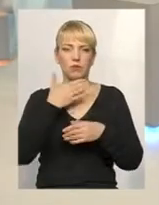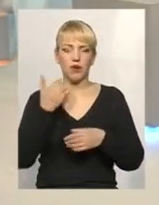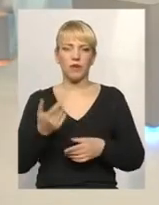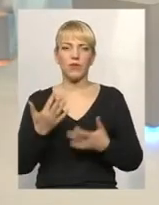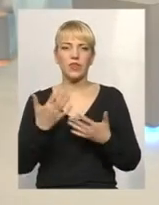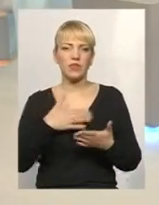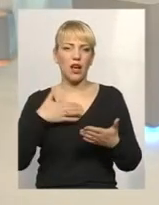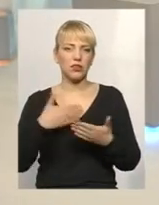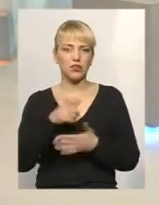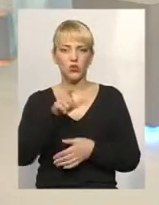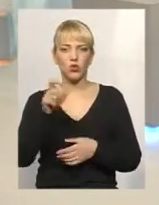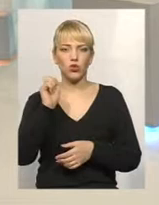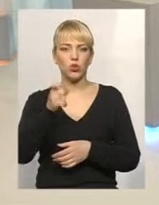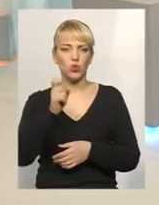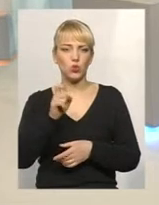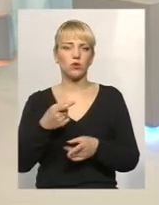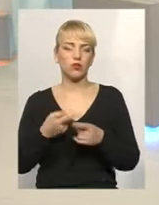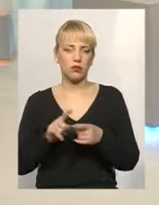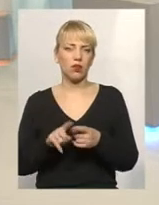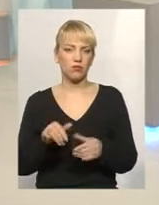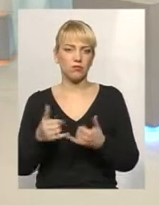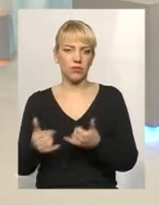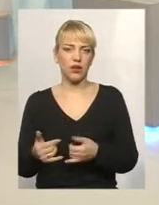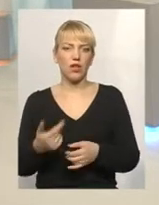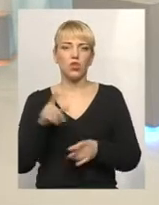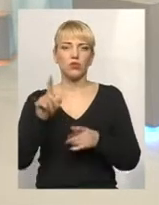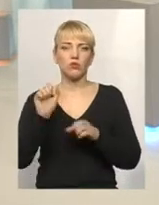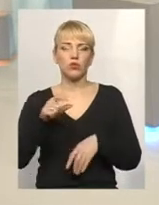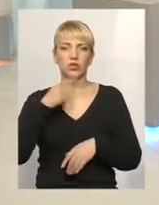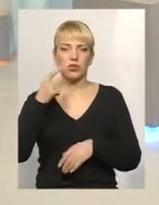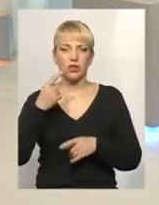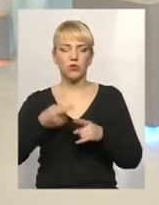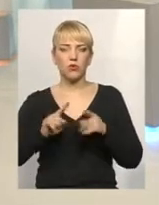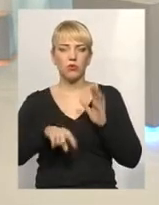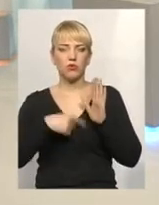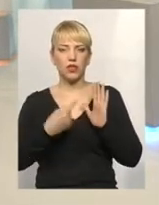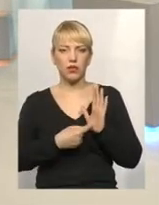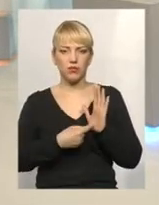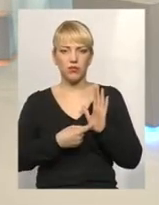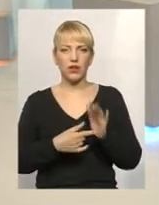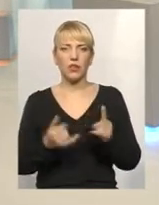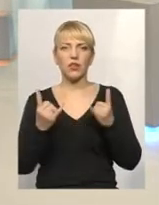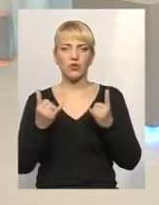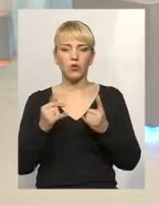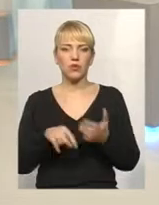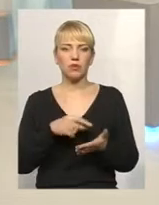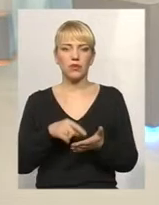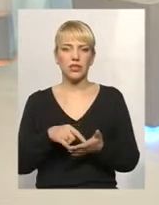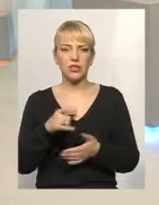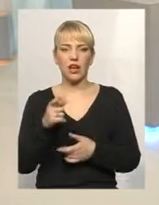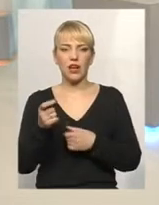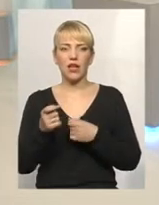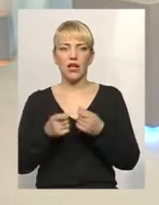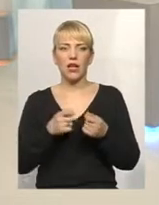стукають самі мешканці, які хочуть створити? Так, що можу сказати по даному питанню. На сьогодні міська рада йде